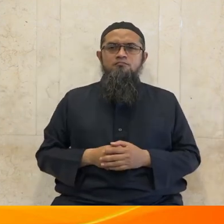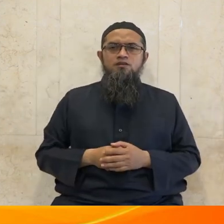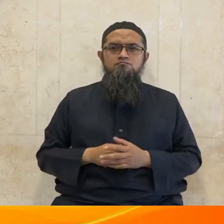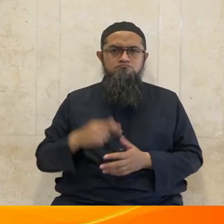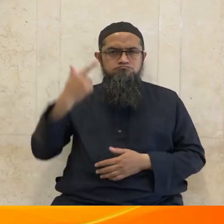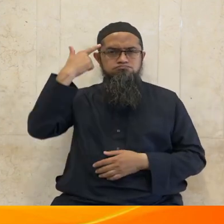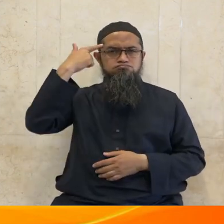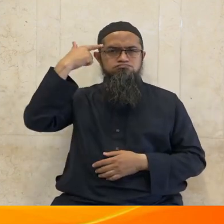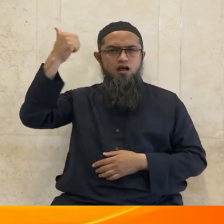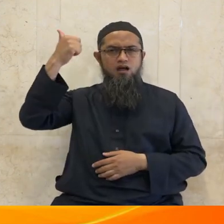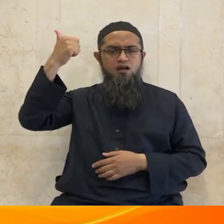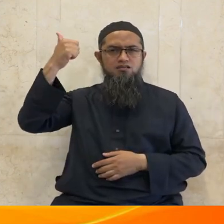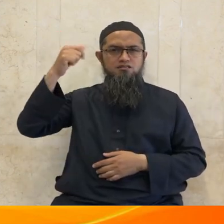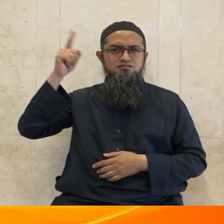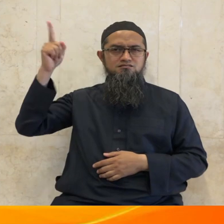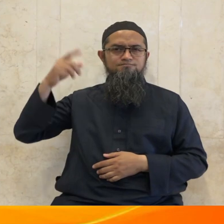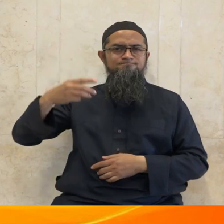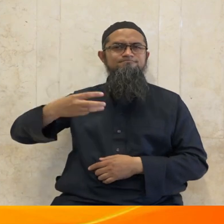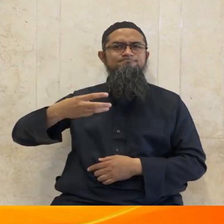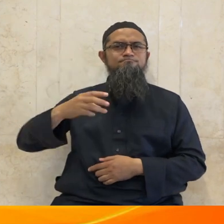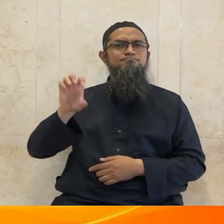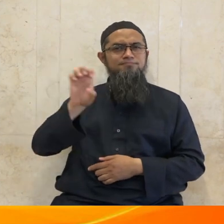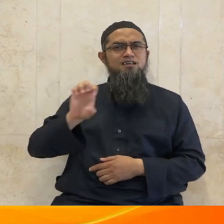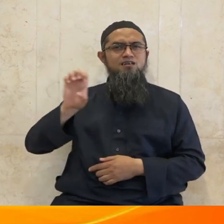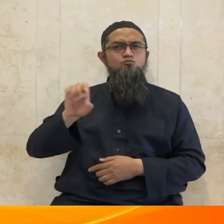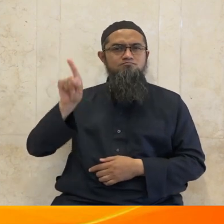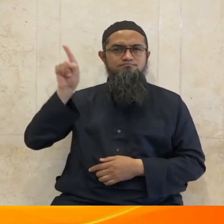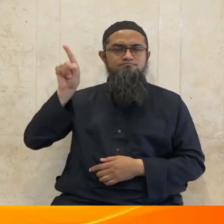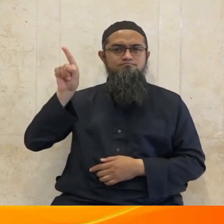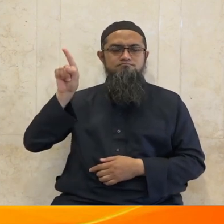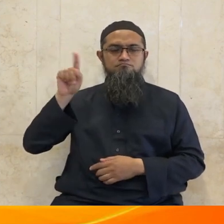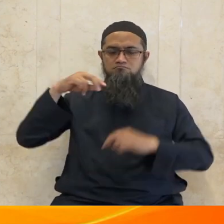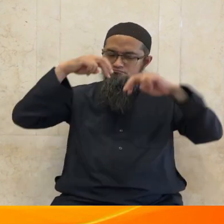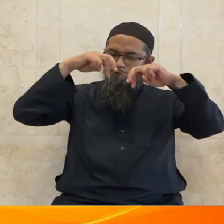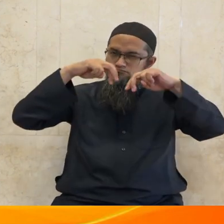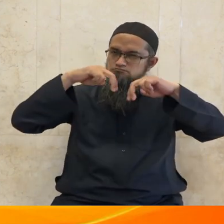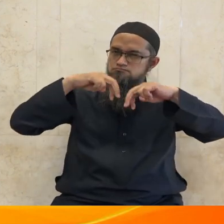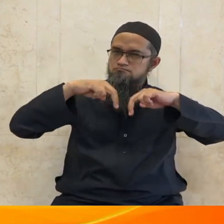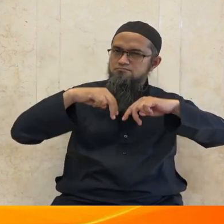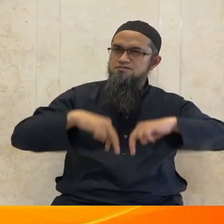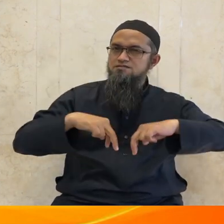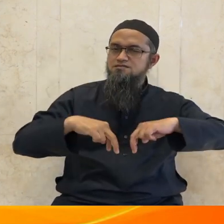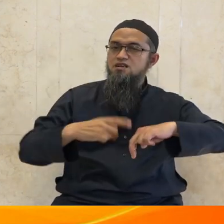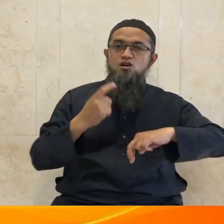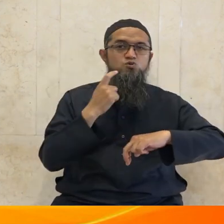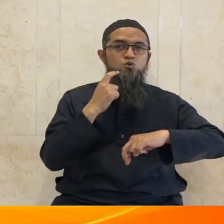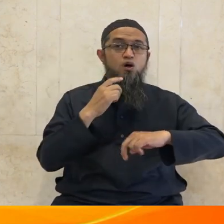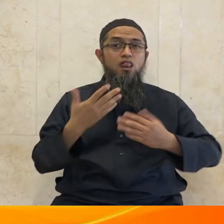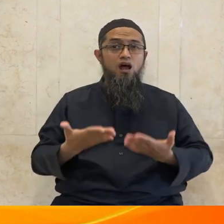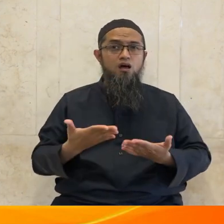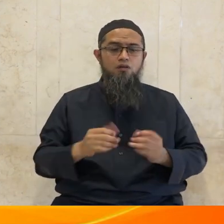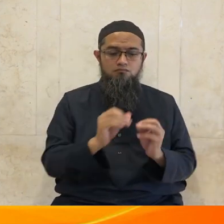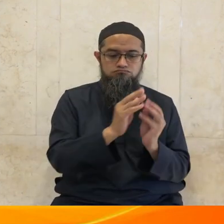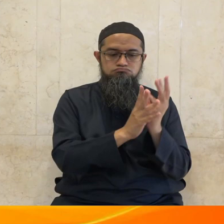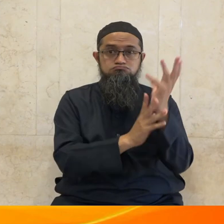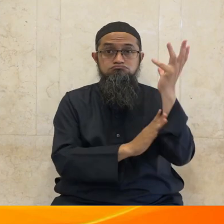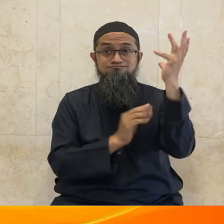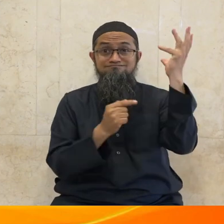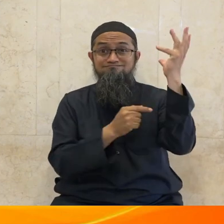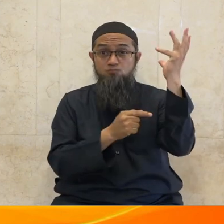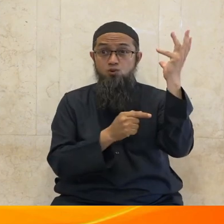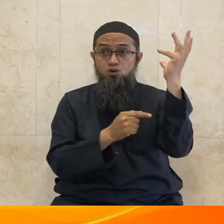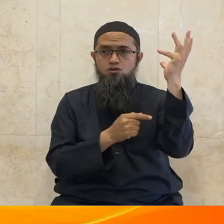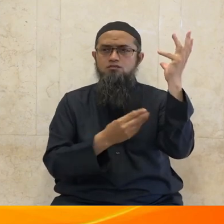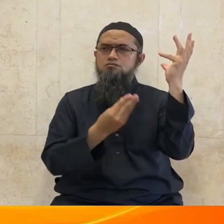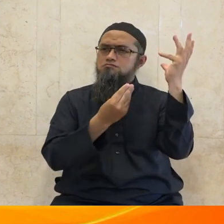William Brown yaitu penelitian tentang suara halus yang dikeluarkan oleh tumbuh-tumbuhan